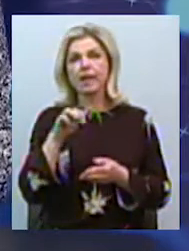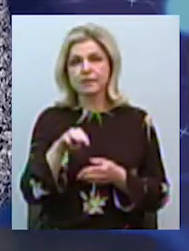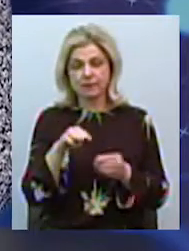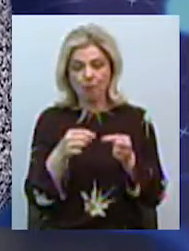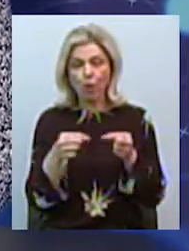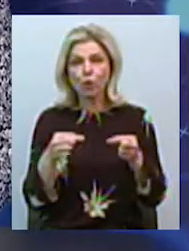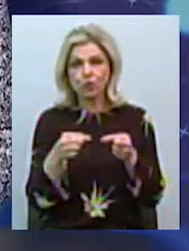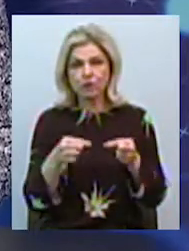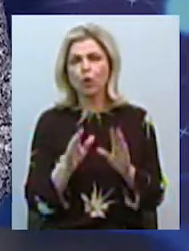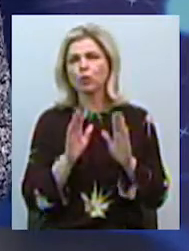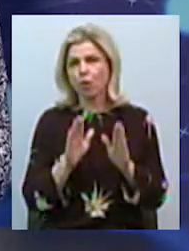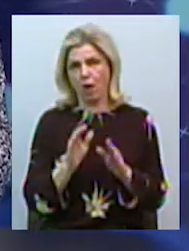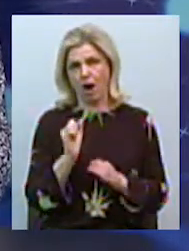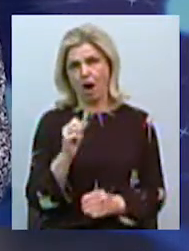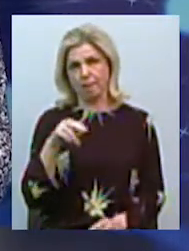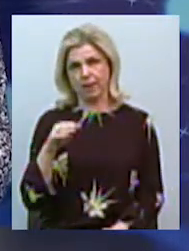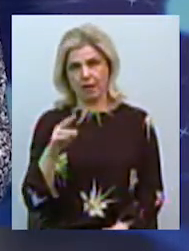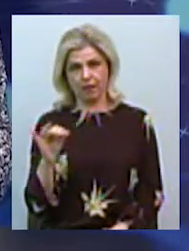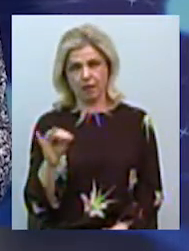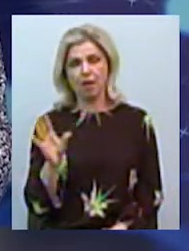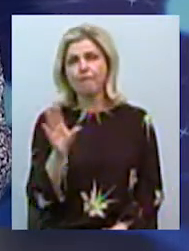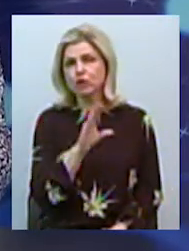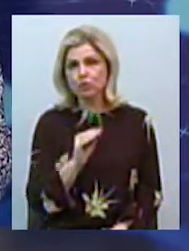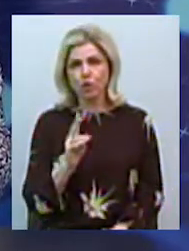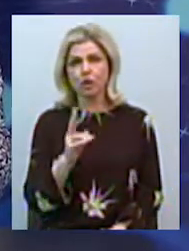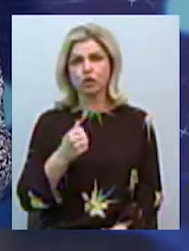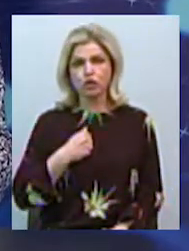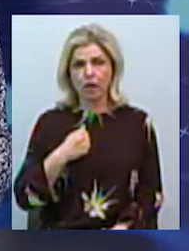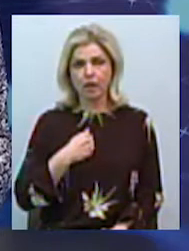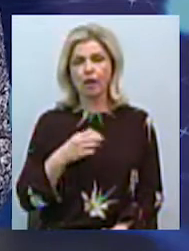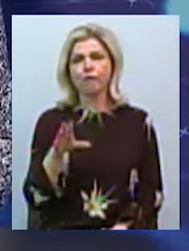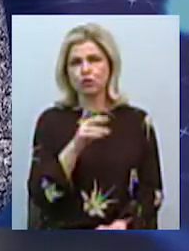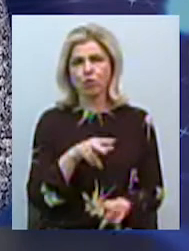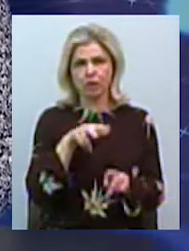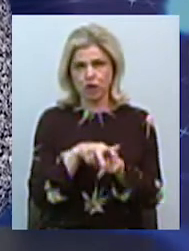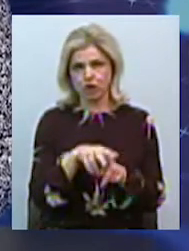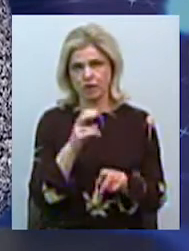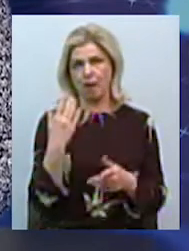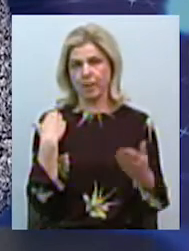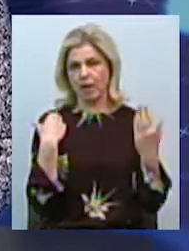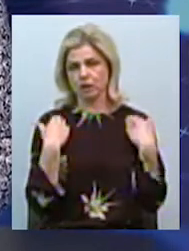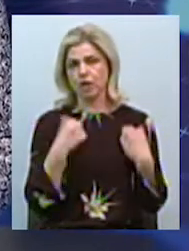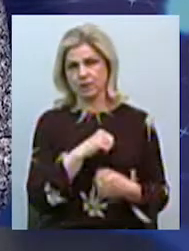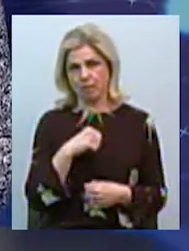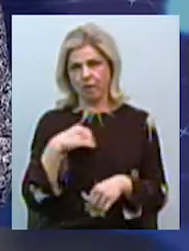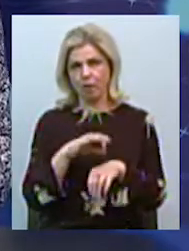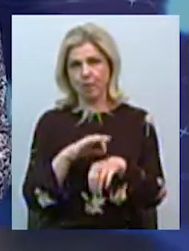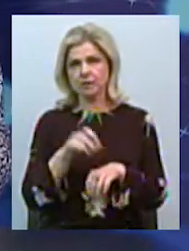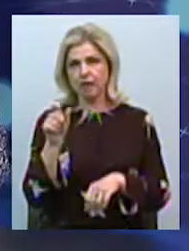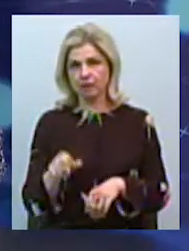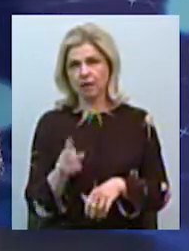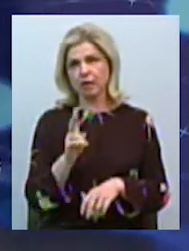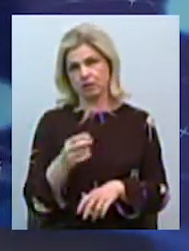Тільки в аптеках. Все, к сожалению, в Україні все ложиться на плечі самого пациента. К сожалению.